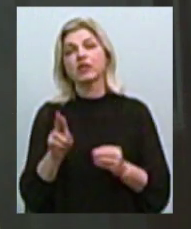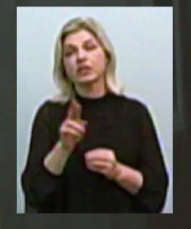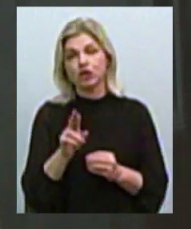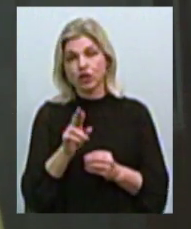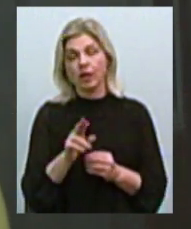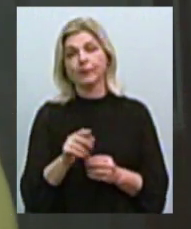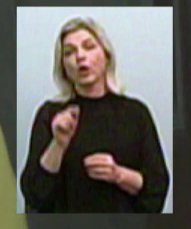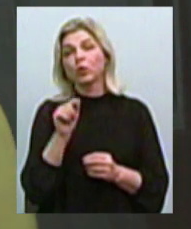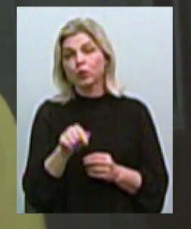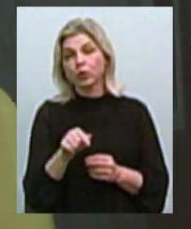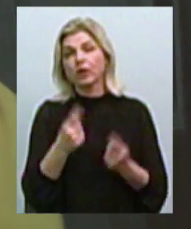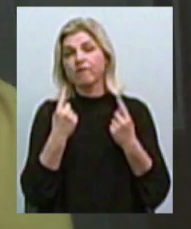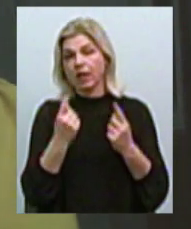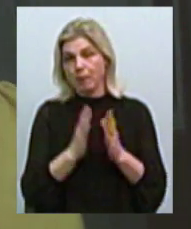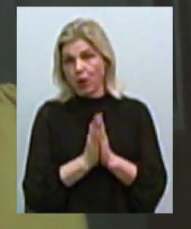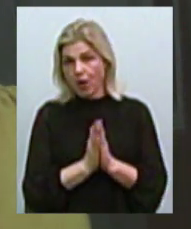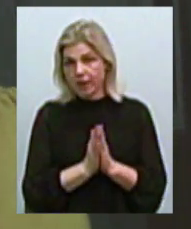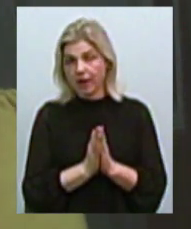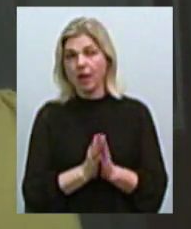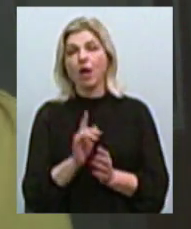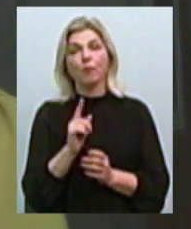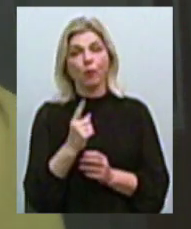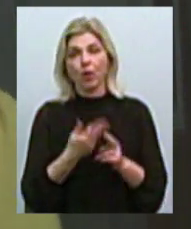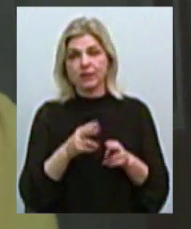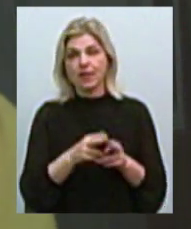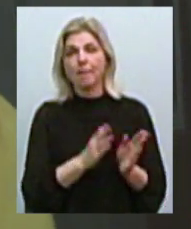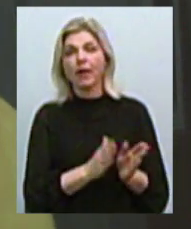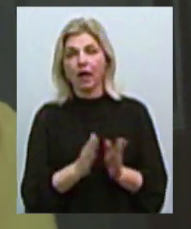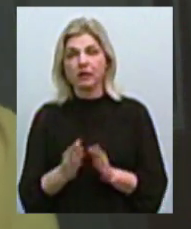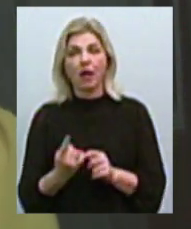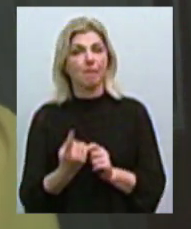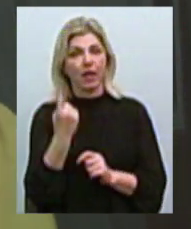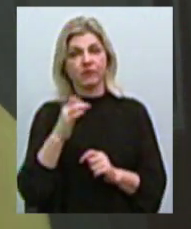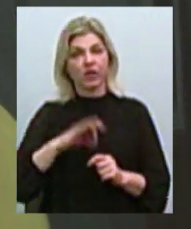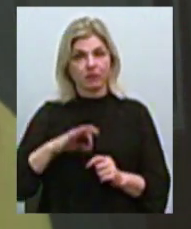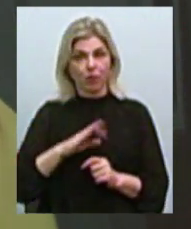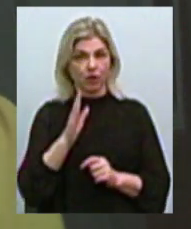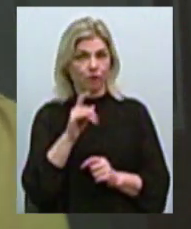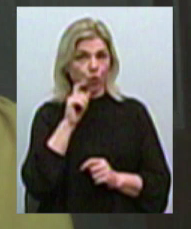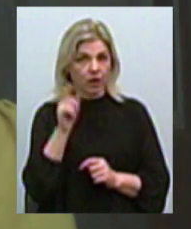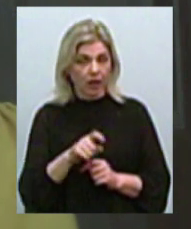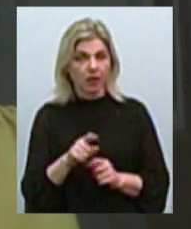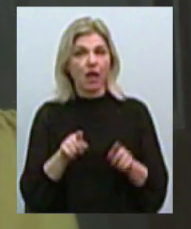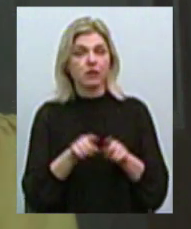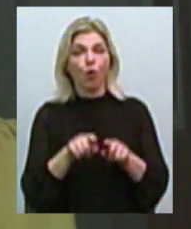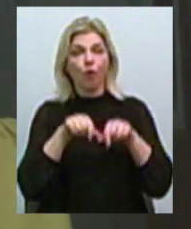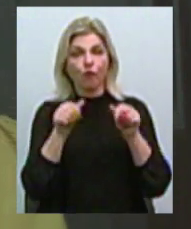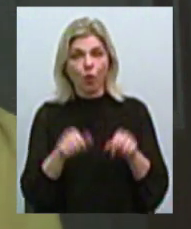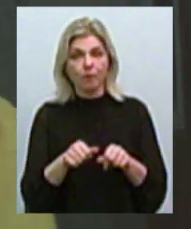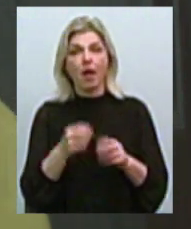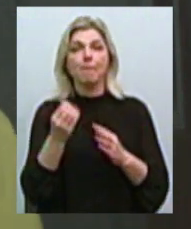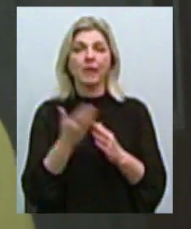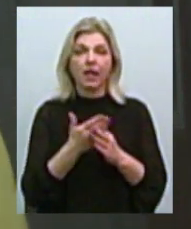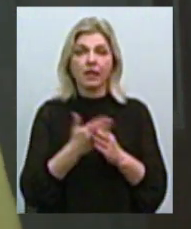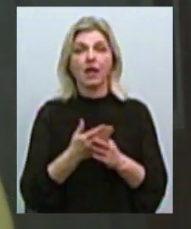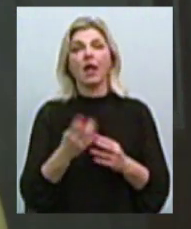Ну, тут, звісно, велике прохання, оскільки цей механізм вперше застосовується в Україні. В такій формі призначення пільг